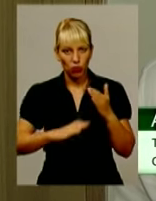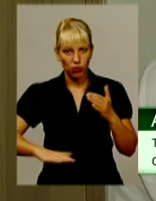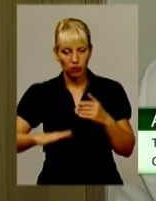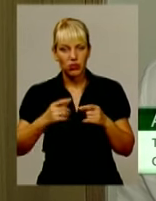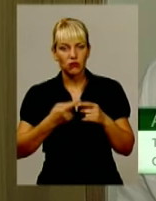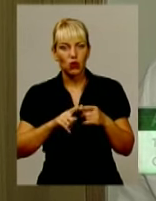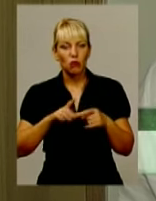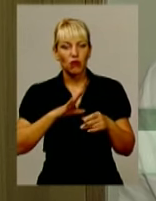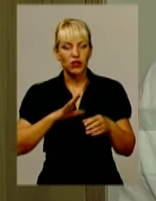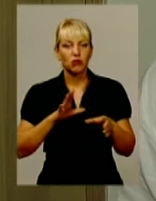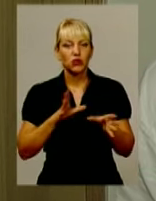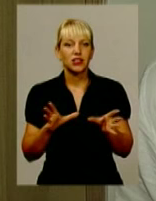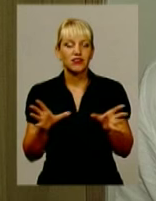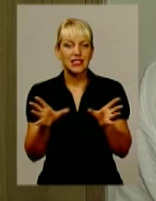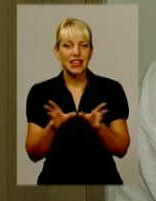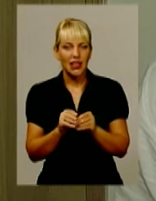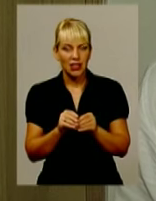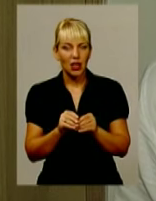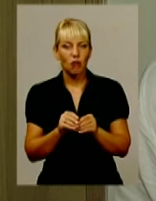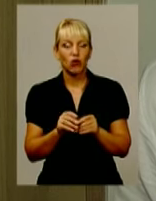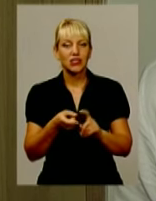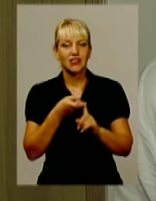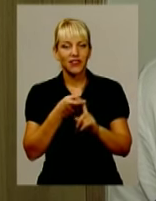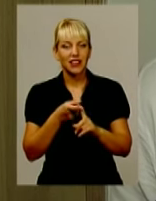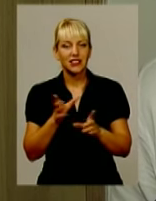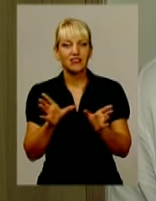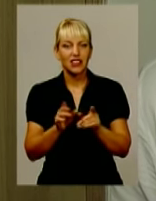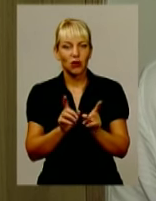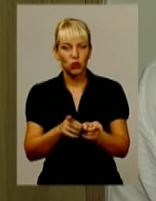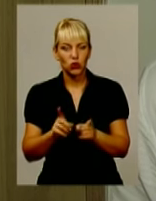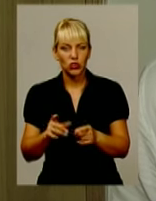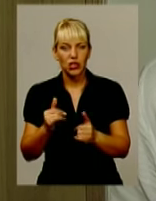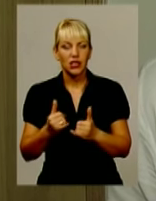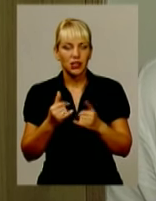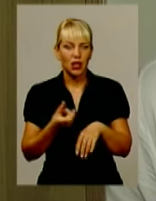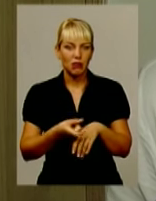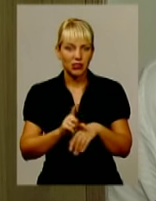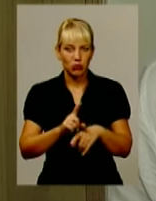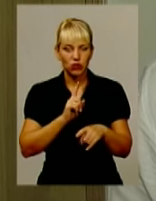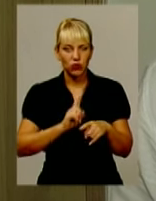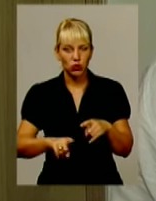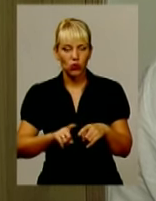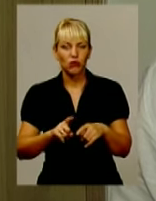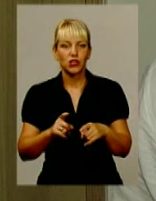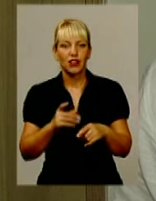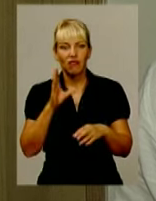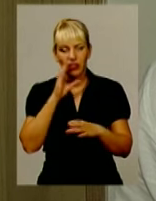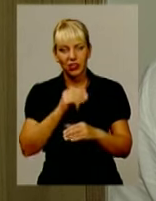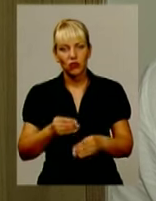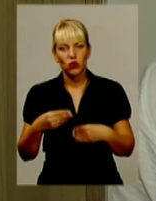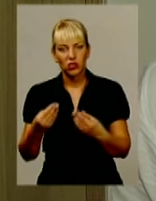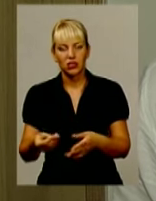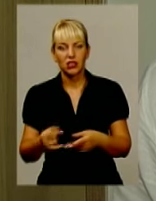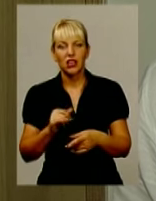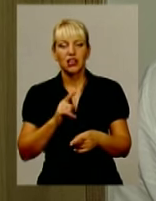взаємозв'язана і взаємоузгоджена. І для максимально швидкого і максимально ефективного надання і